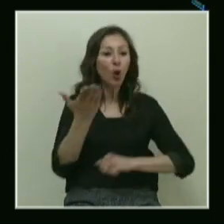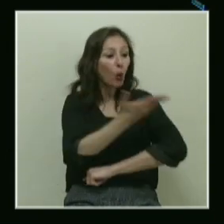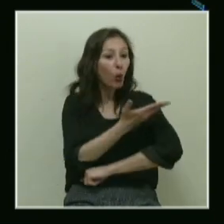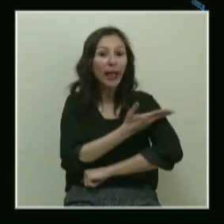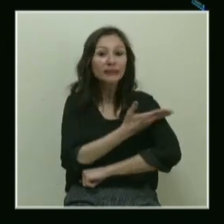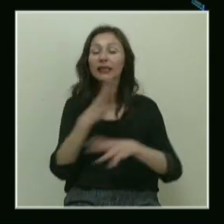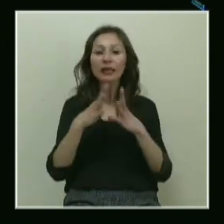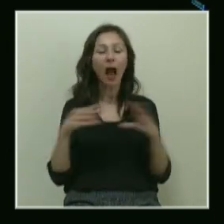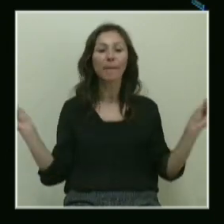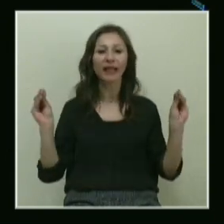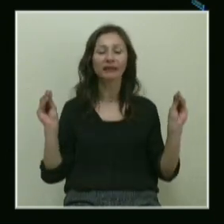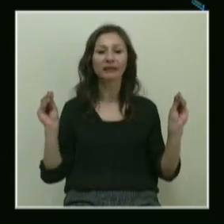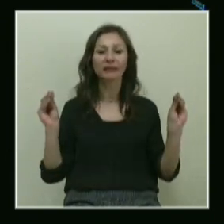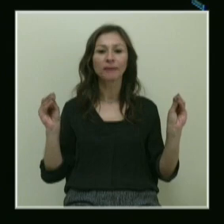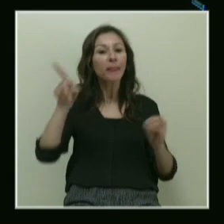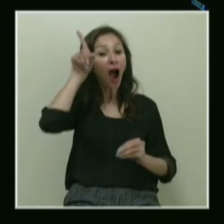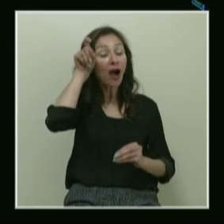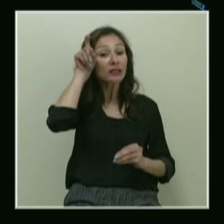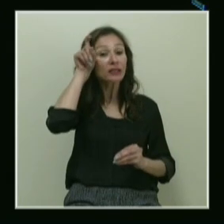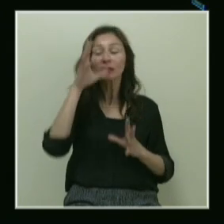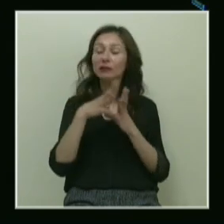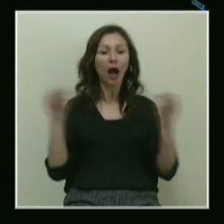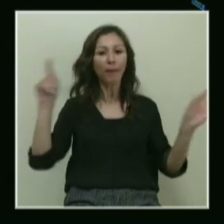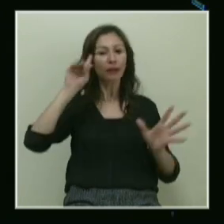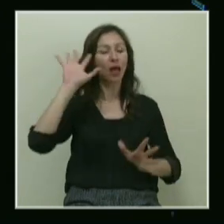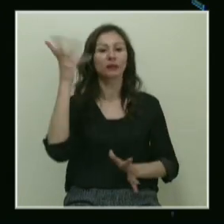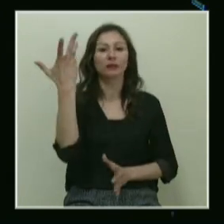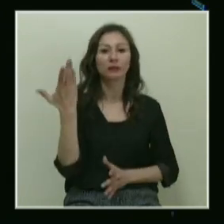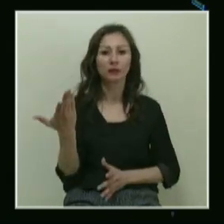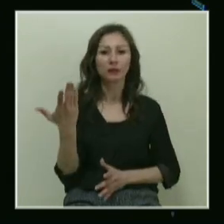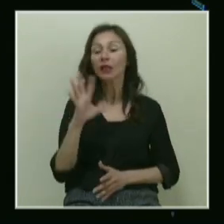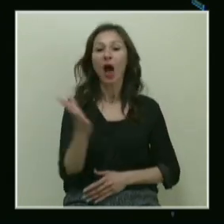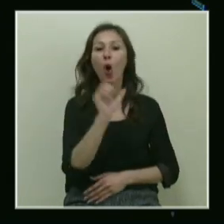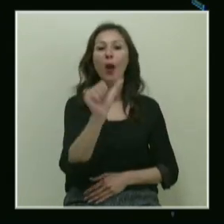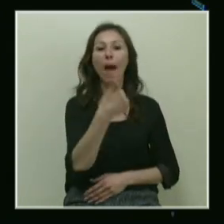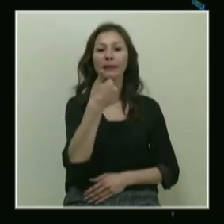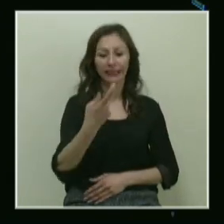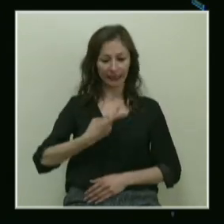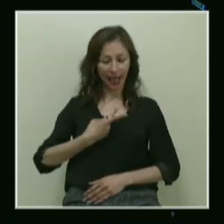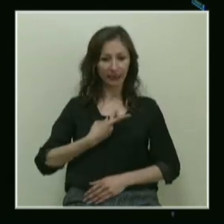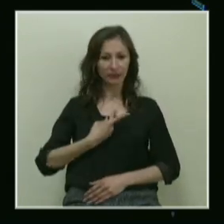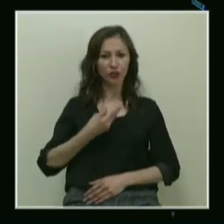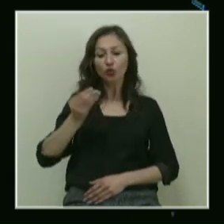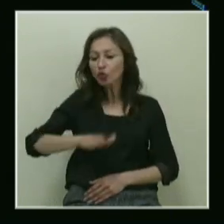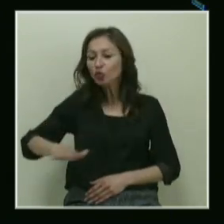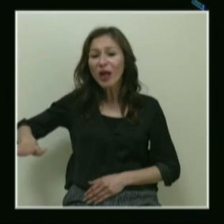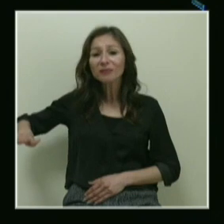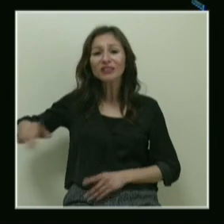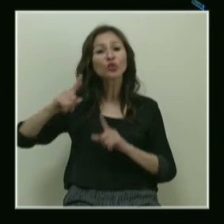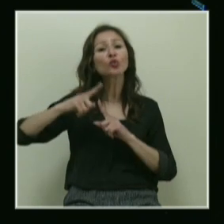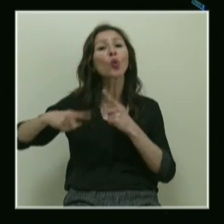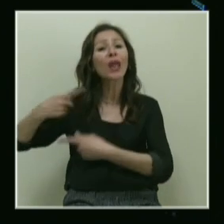Ülkenizi kaybedersiniz. Aklınızı kaybedersiniz. Bir daha önemlisi kendinizin, çocuklarınızın,